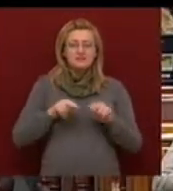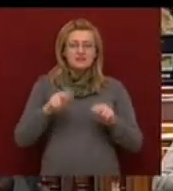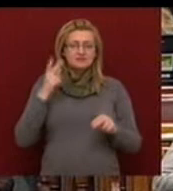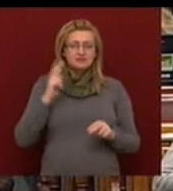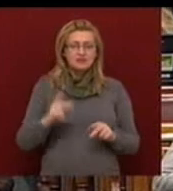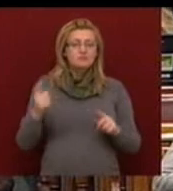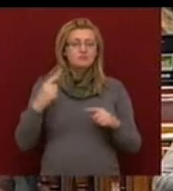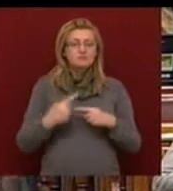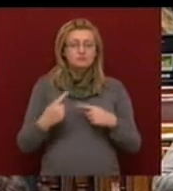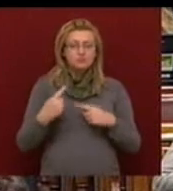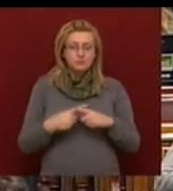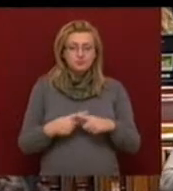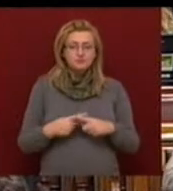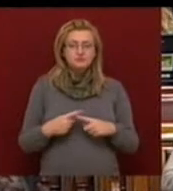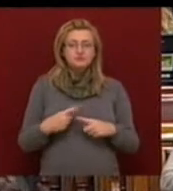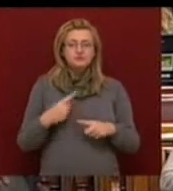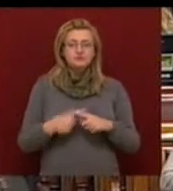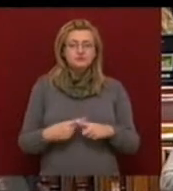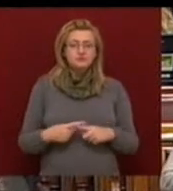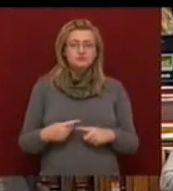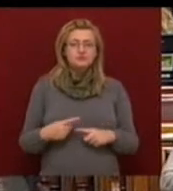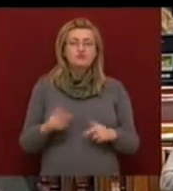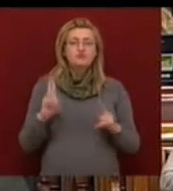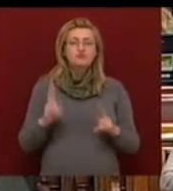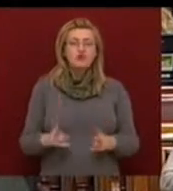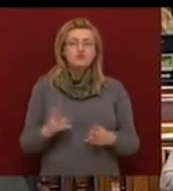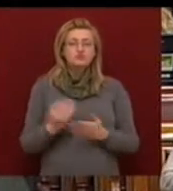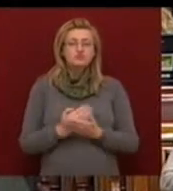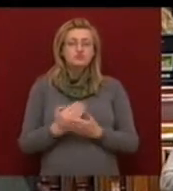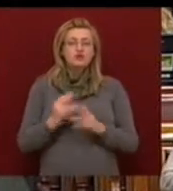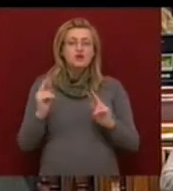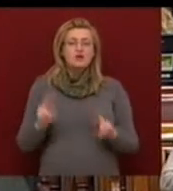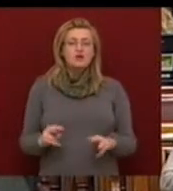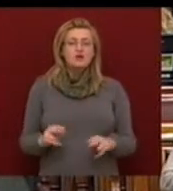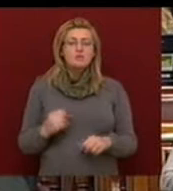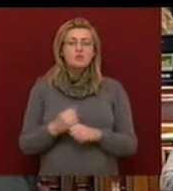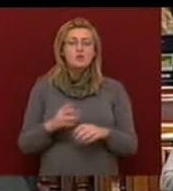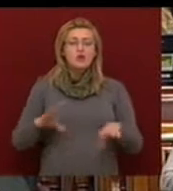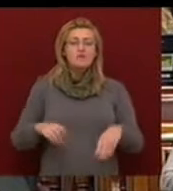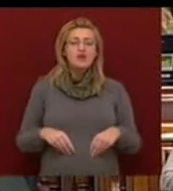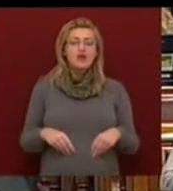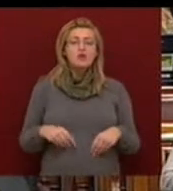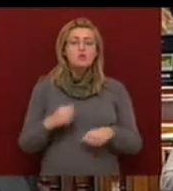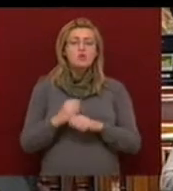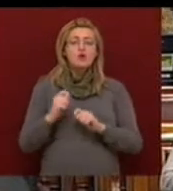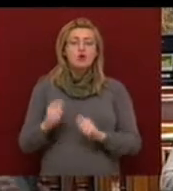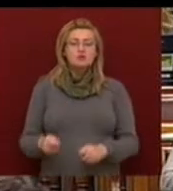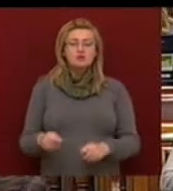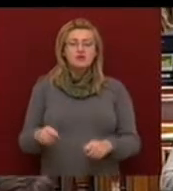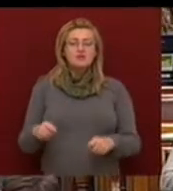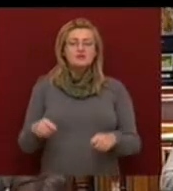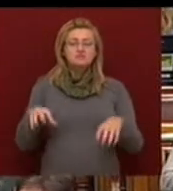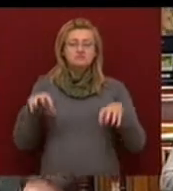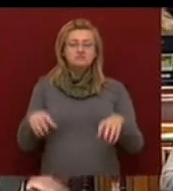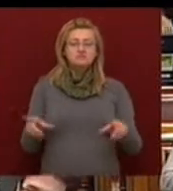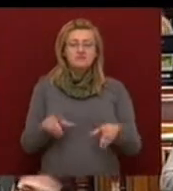arra van szükség, hogy üljenek le a munkavállalói, munkahadói oldallal és